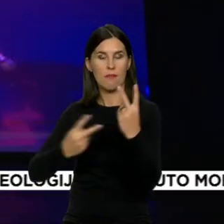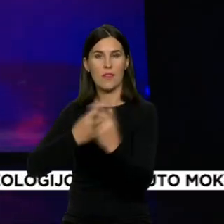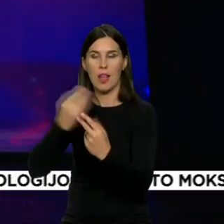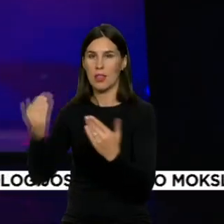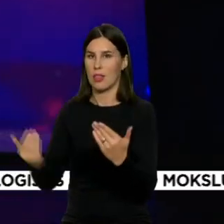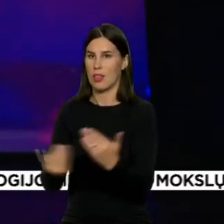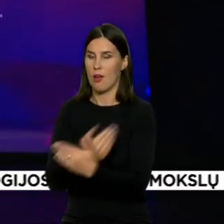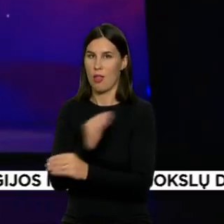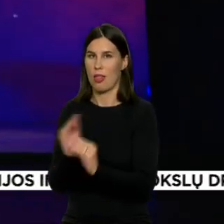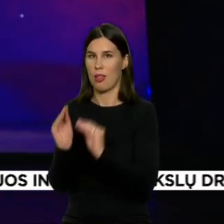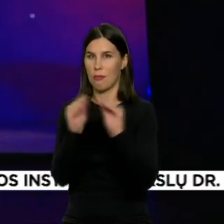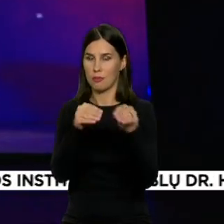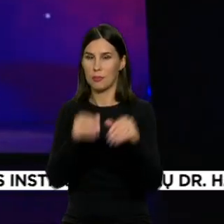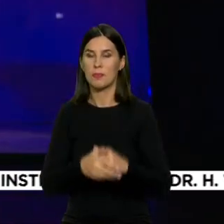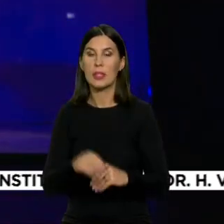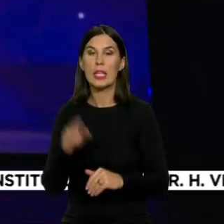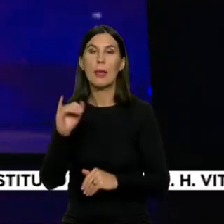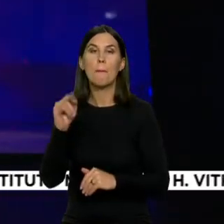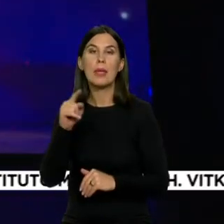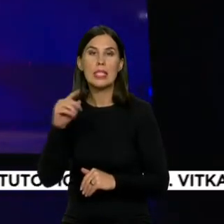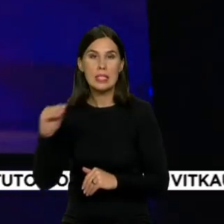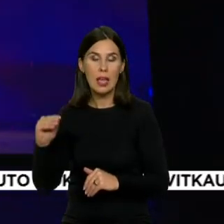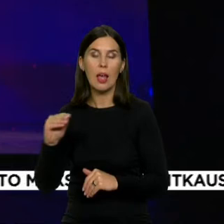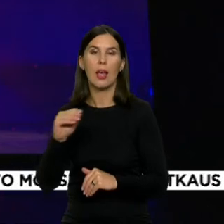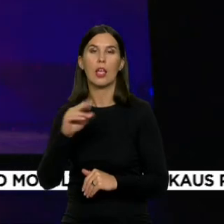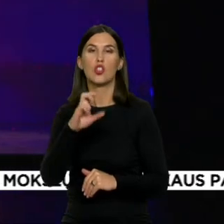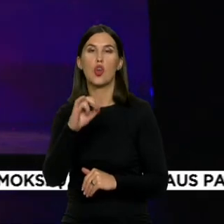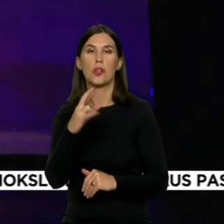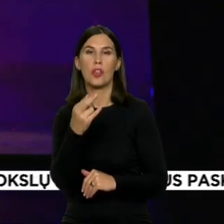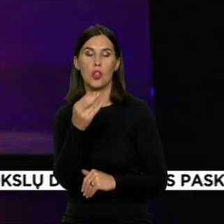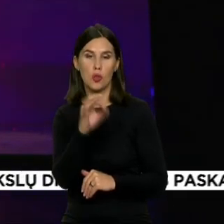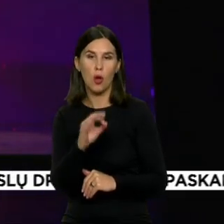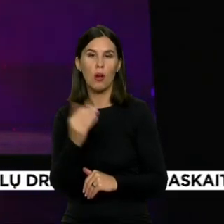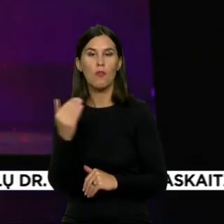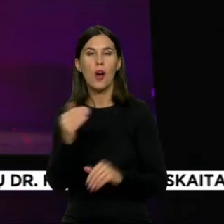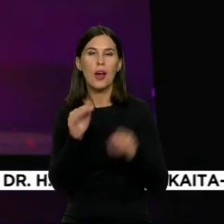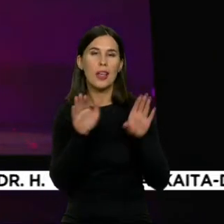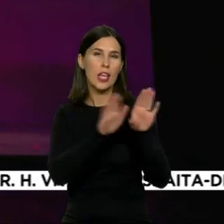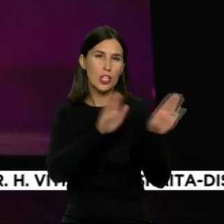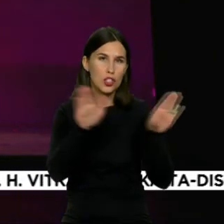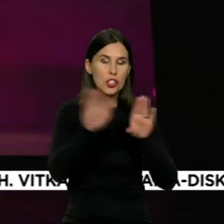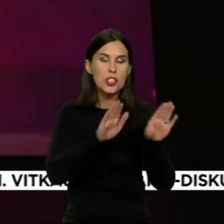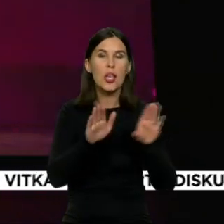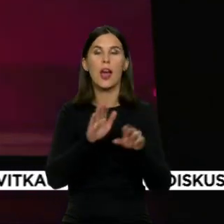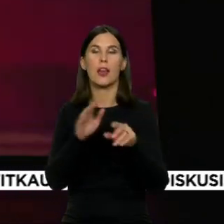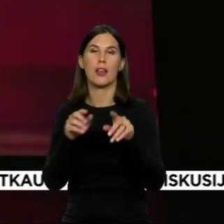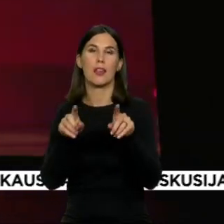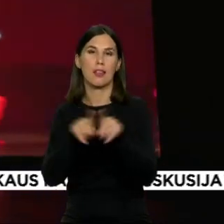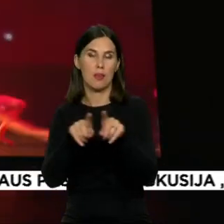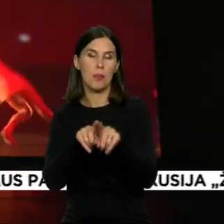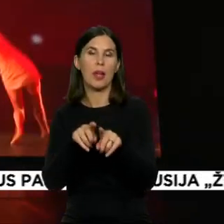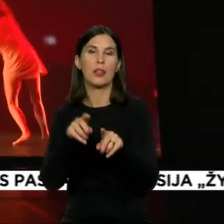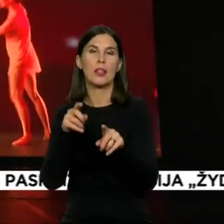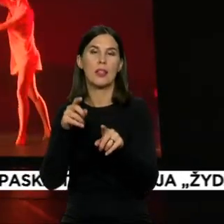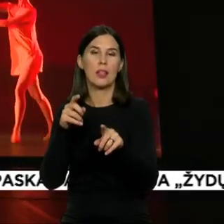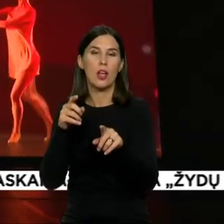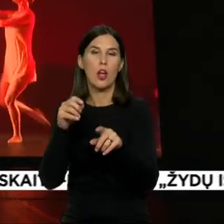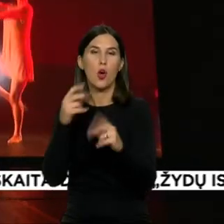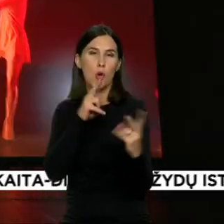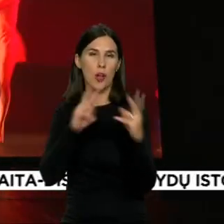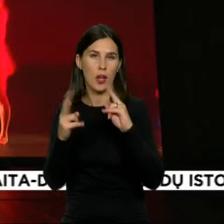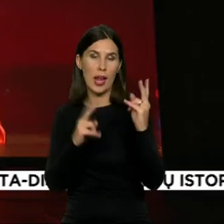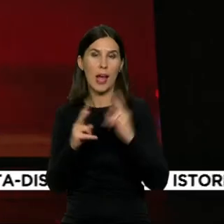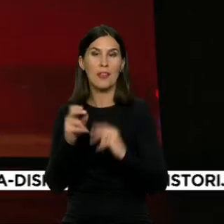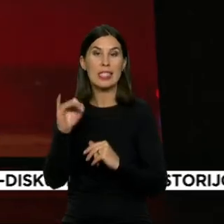Žoržo Bize ir Odijono Ščedrino viena veiksmio baleto karmen režisierė ir choreografija Marija Simona Šimulynaitė atskleidžia, kad